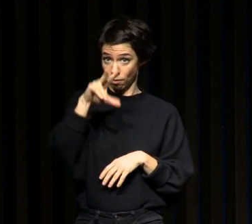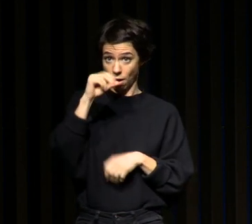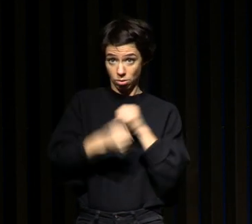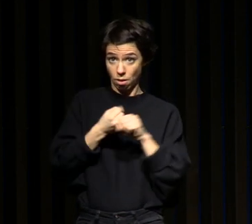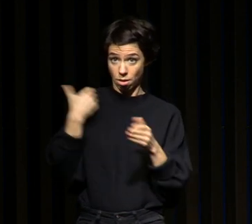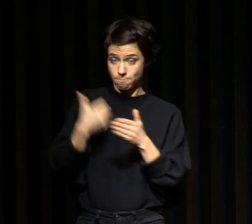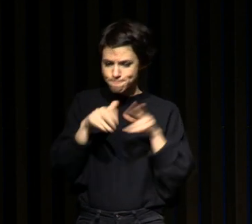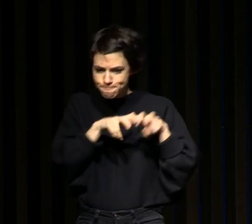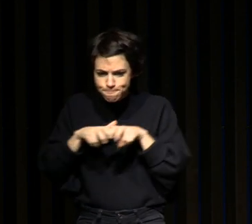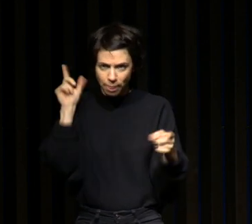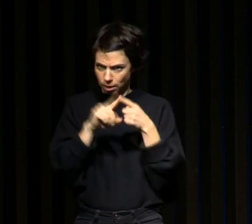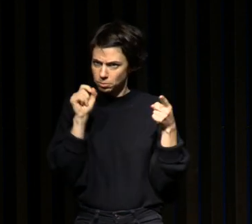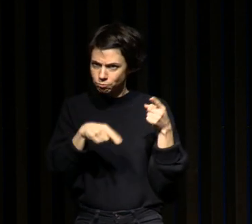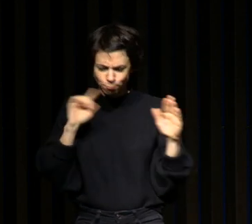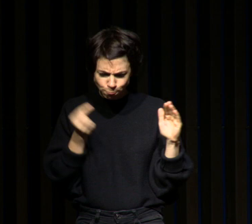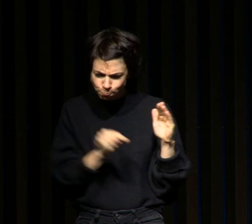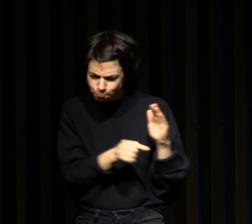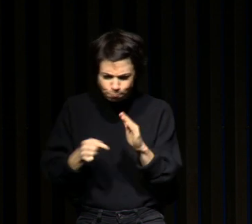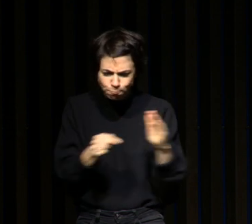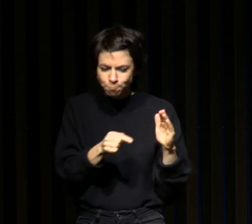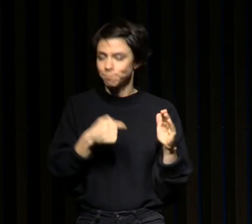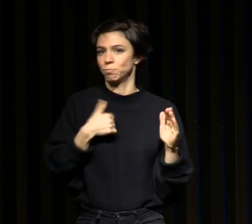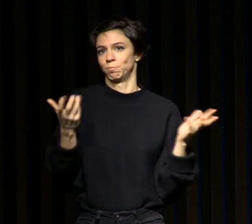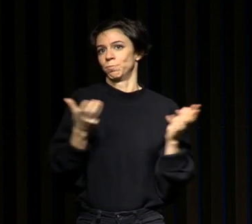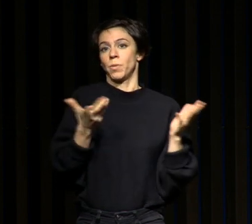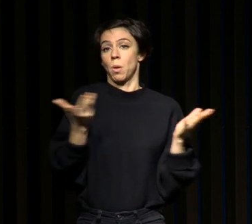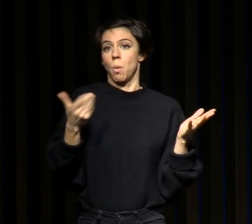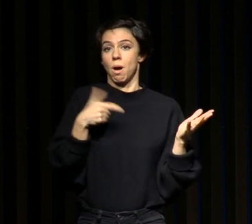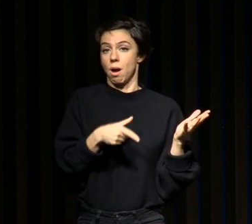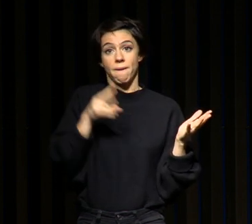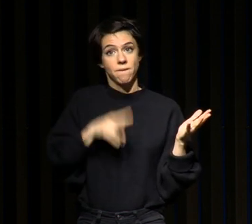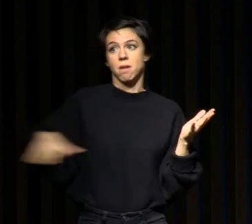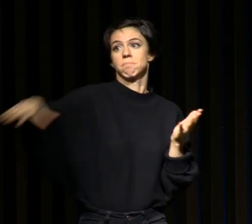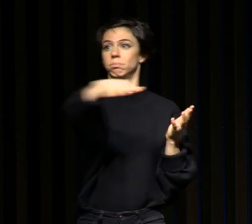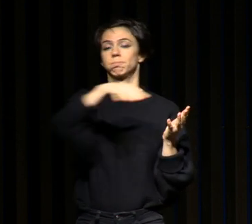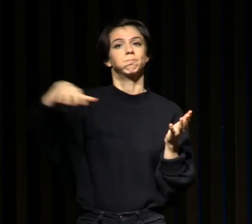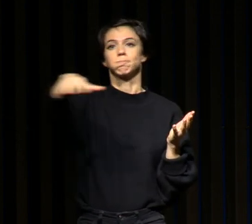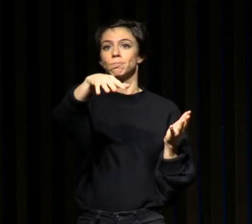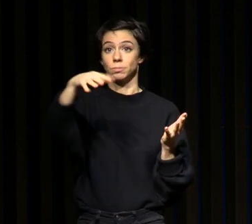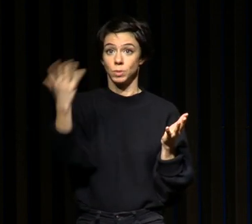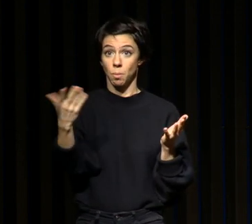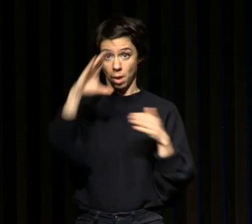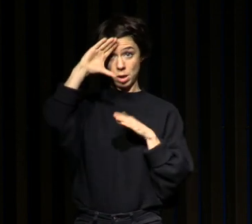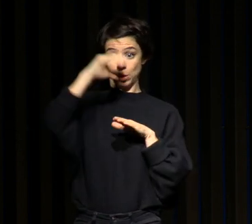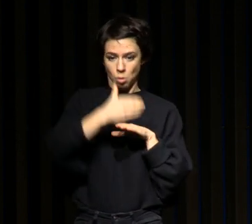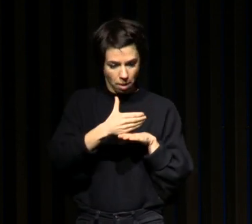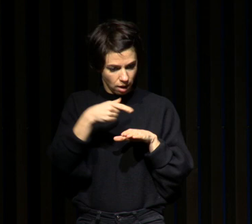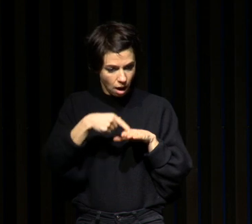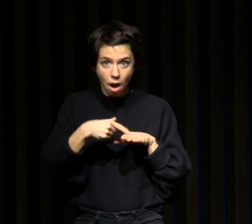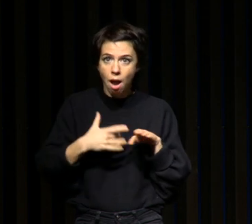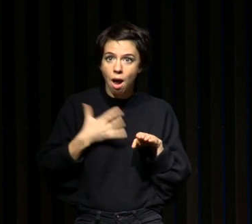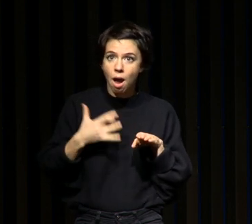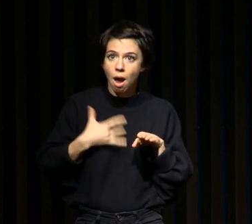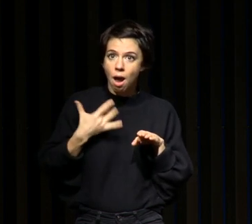sujet, c'est le devoir de faire reconnaître une fonction encore trop méconnue qu'on peut appréhender dans des